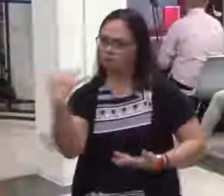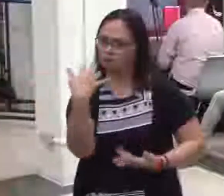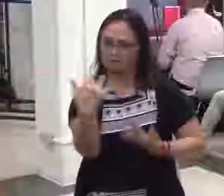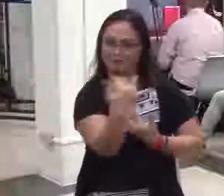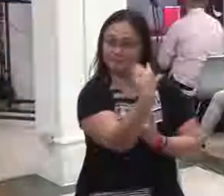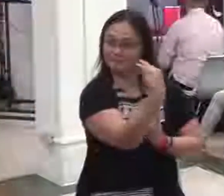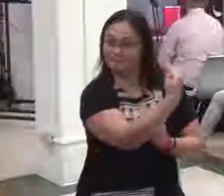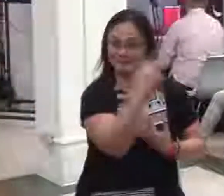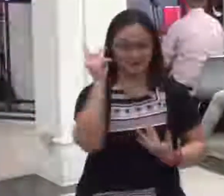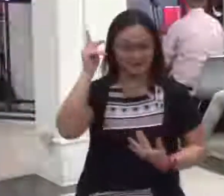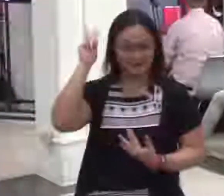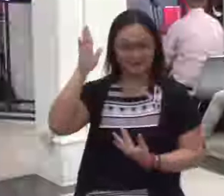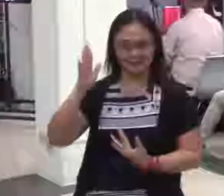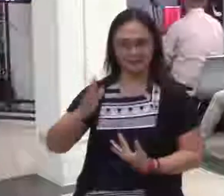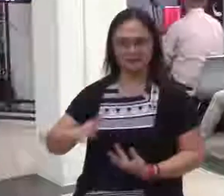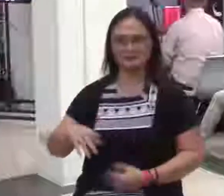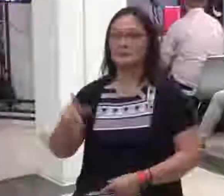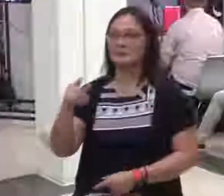ang luwalhati